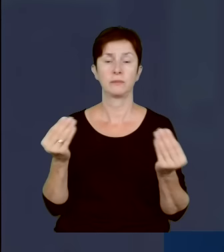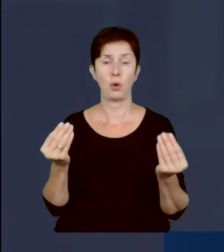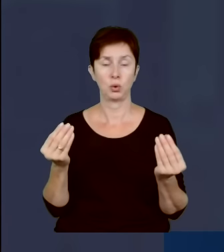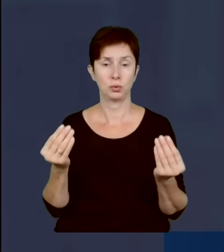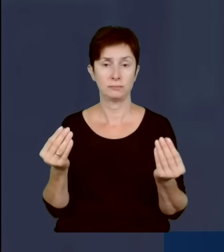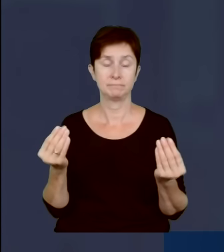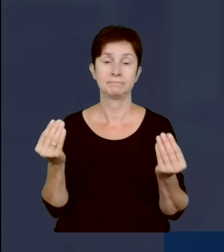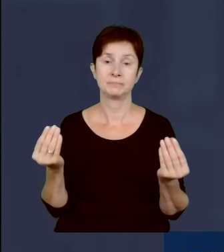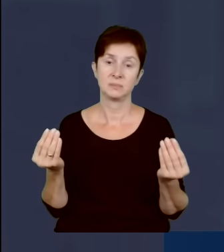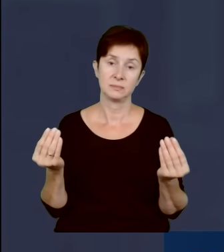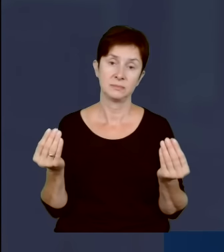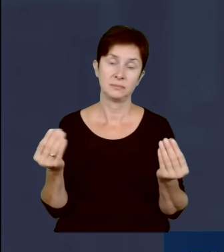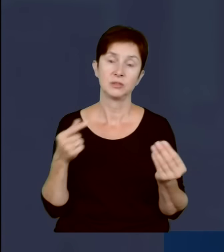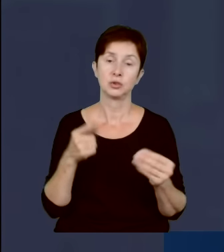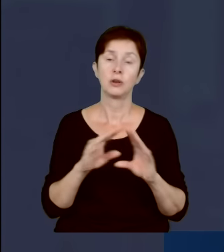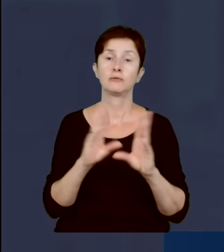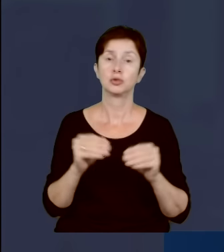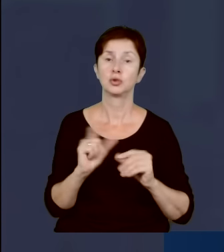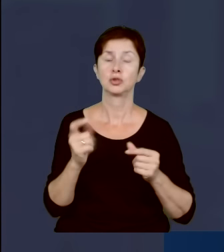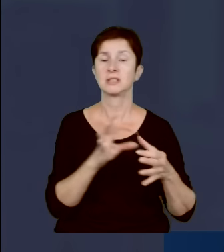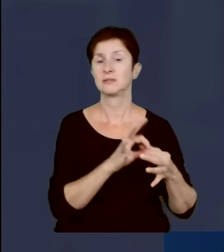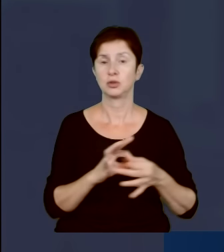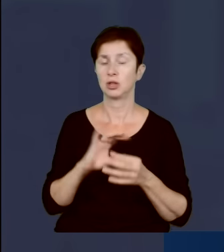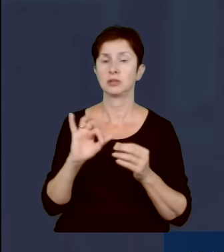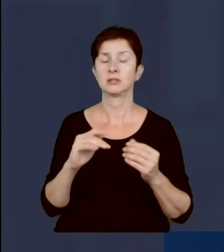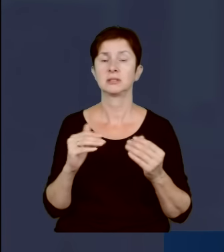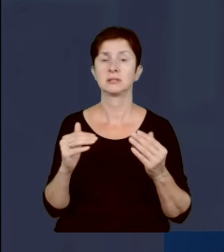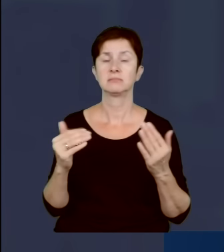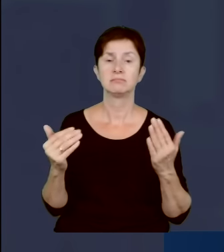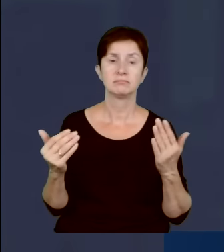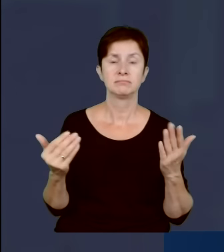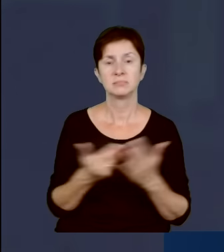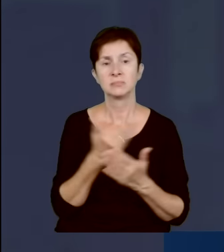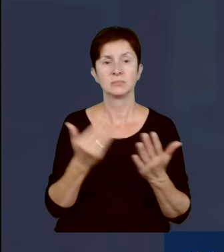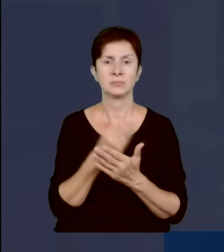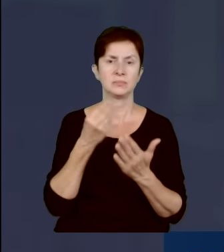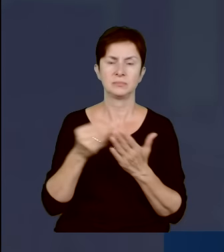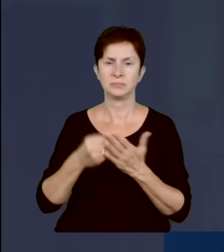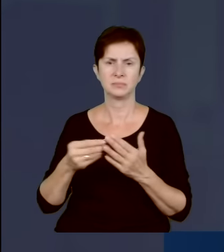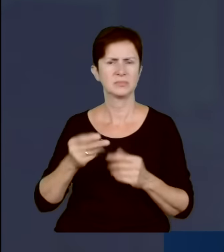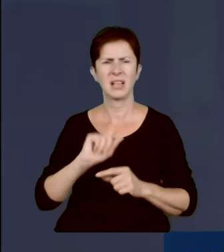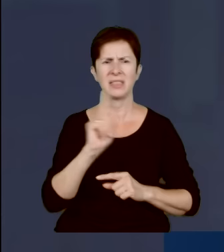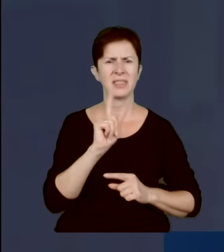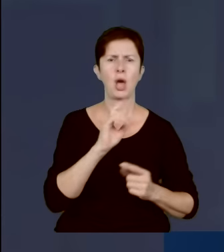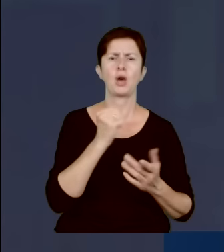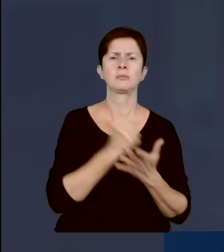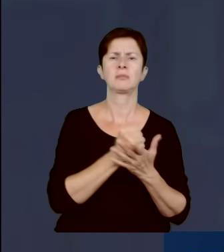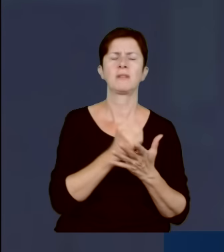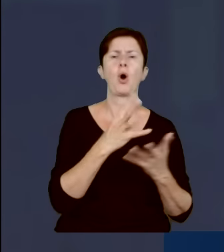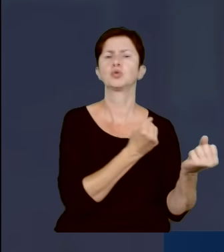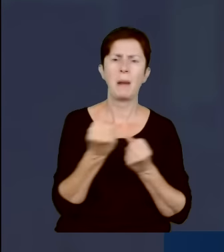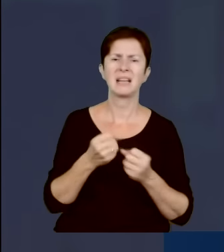tego wszystkiego, co związane jest z modernizacją wojska. A więc nie utrzymania, nie serwisowania,